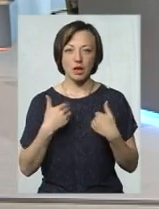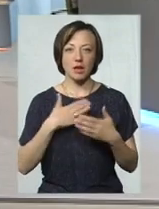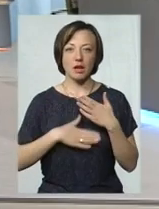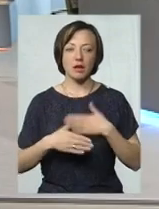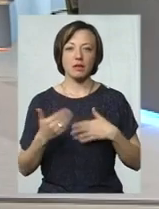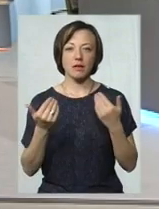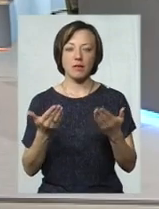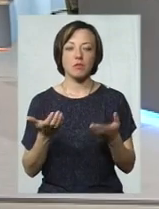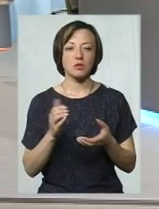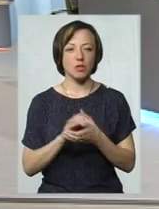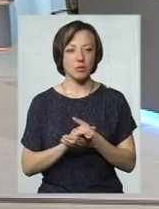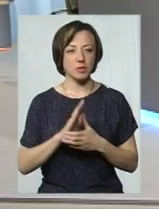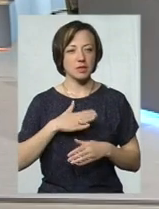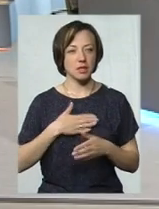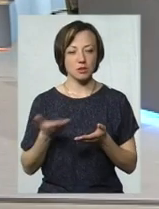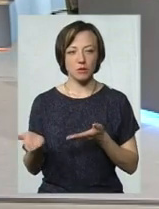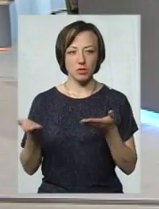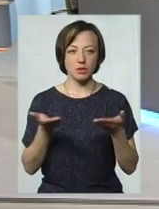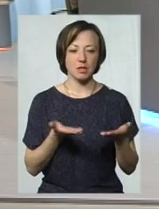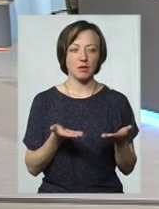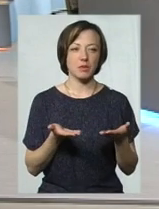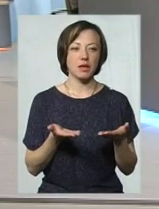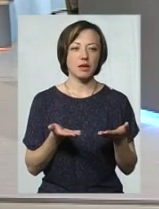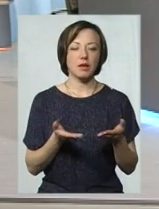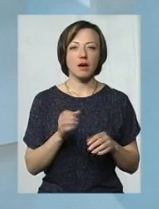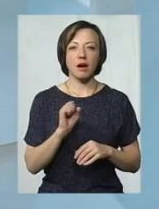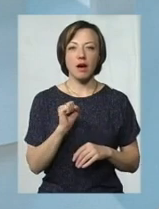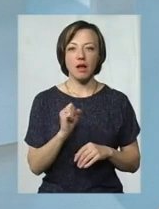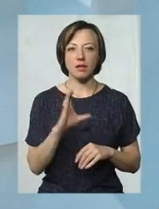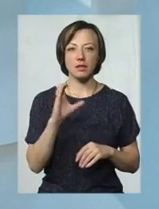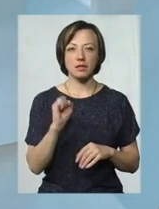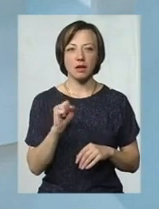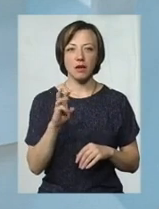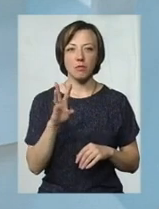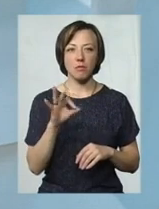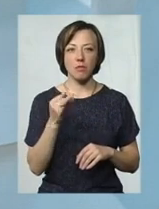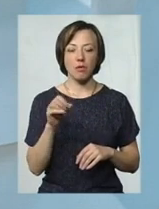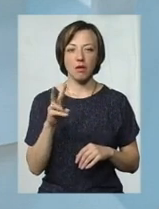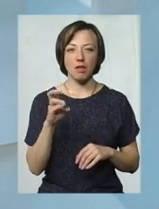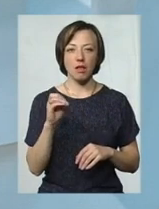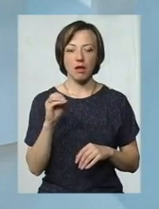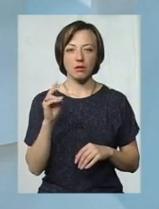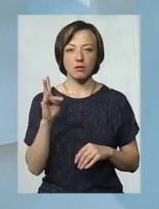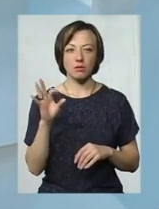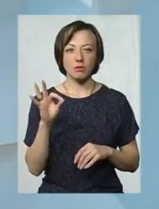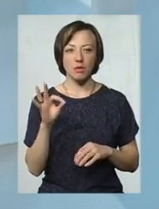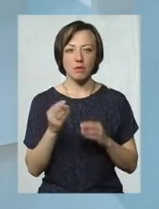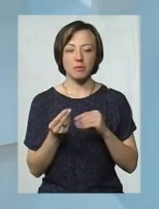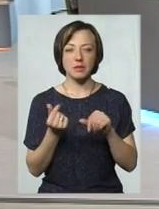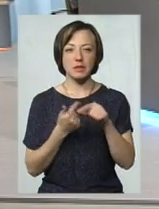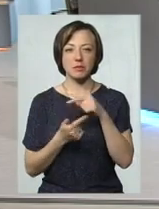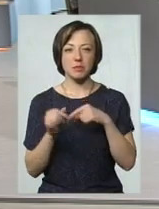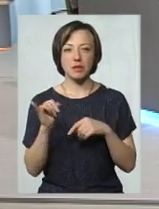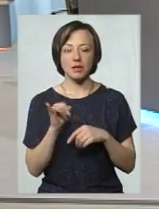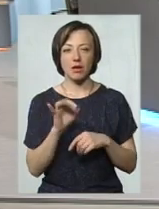вас познайомити з нашими гостями. В нас сьогодні у студії Алла Самойлінко, директор ТОВ і Мінж Гранд Сервіс, підприємець, і